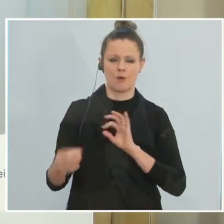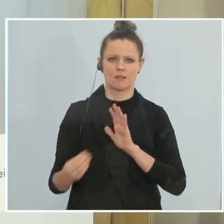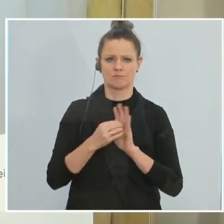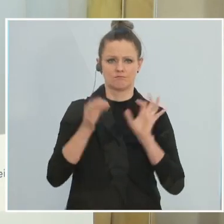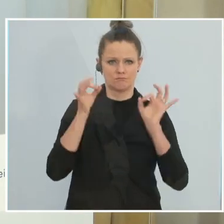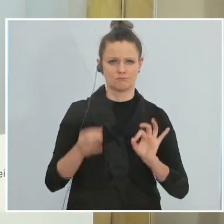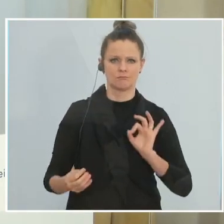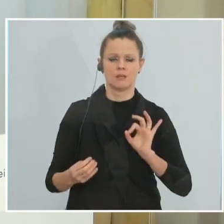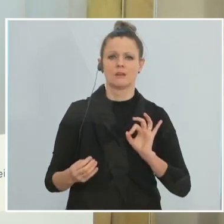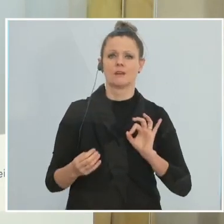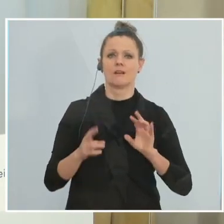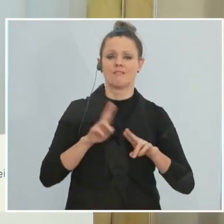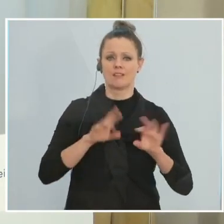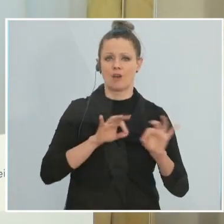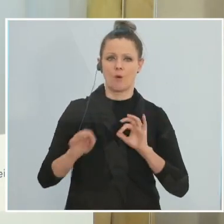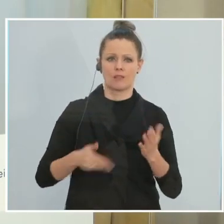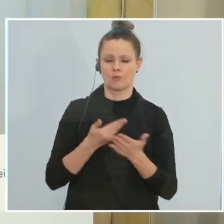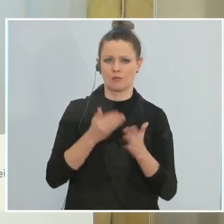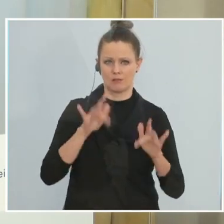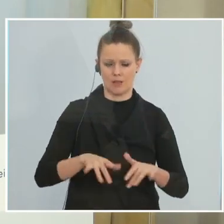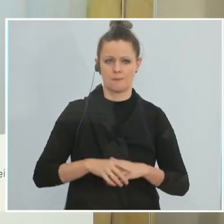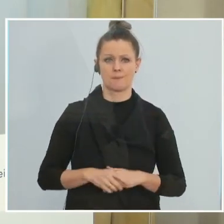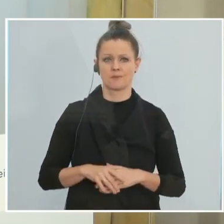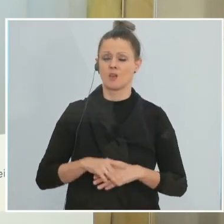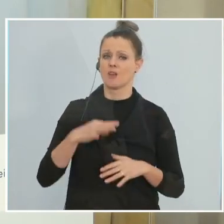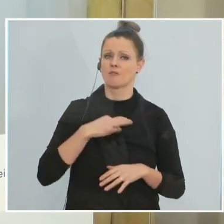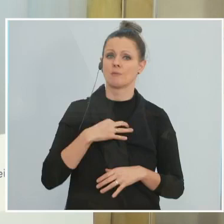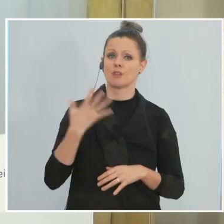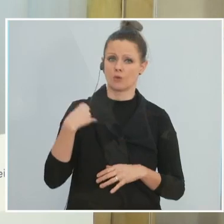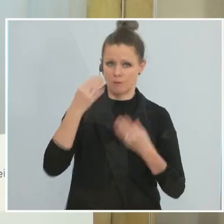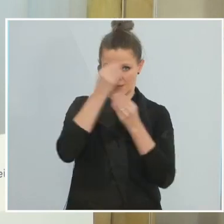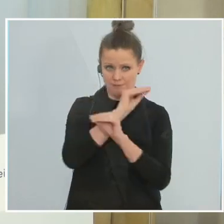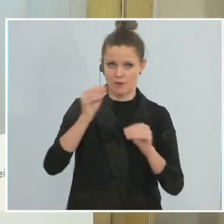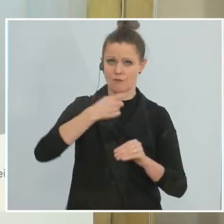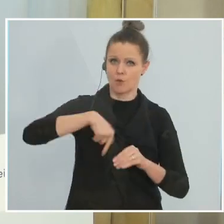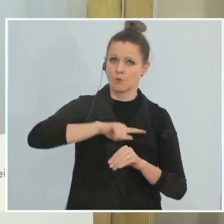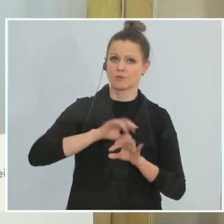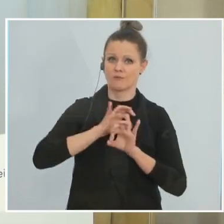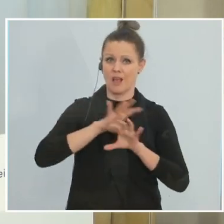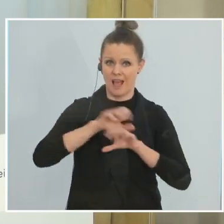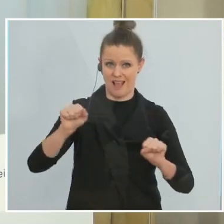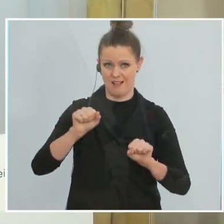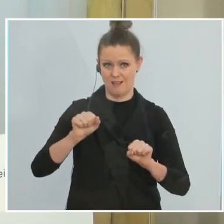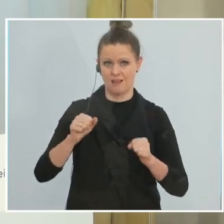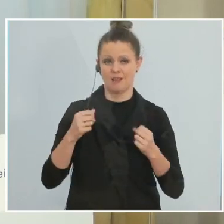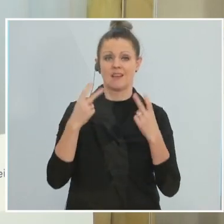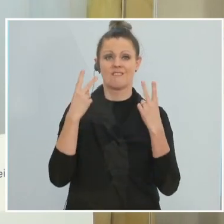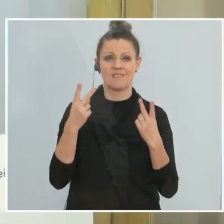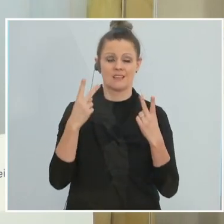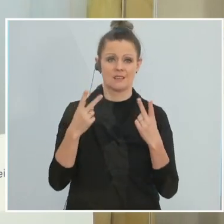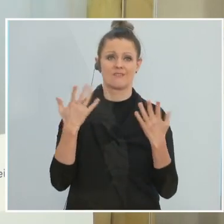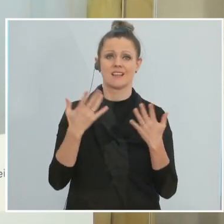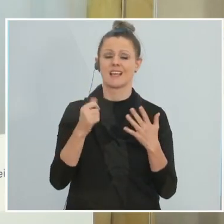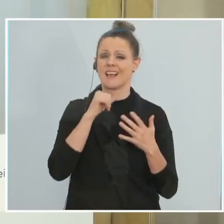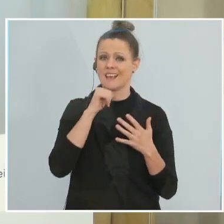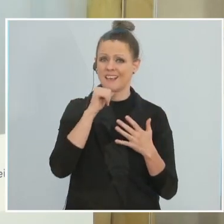definitiv auf den Tisch gelegt. Und ich sage es noch einmal dazu, mir ist es ein großes Anliegen und uns allen, dass es keine Preisfrage sein